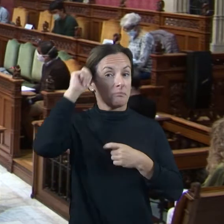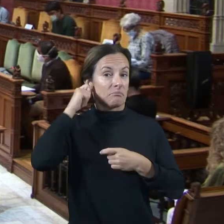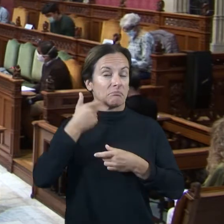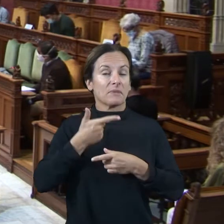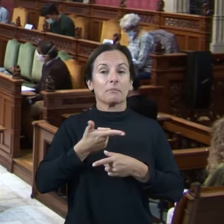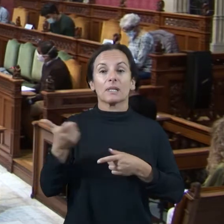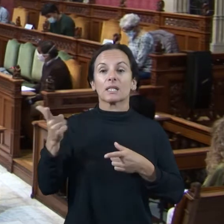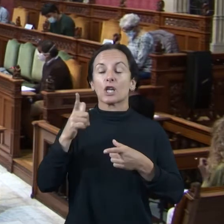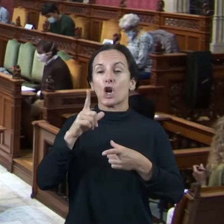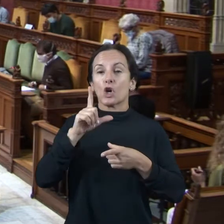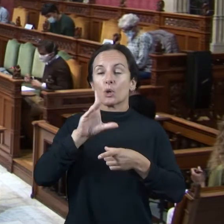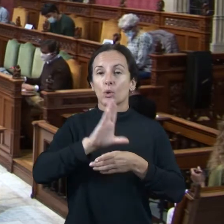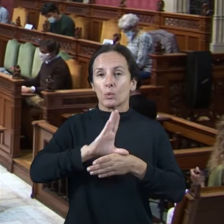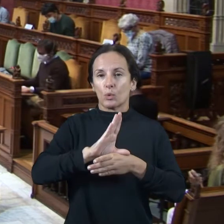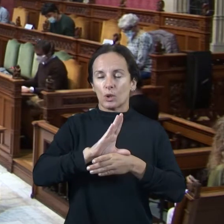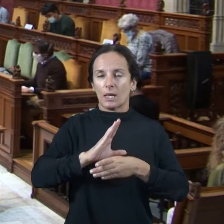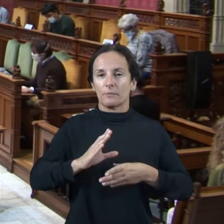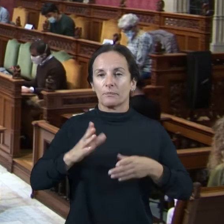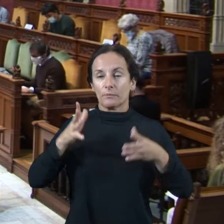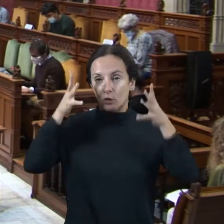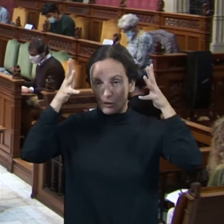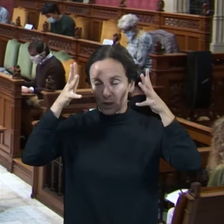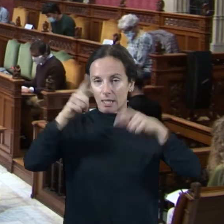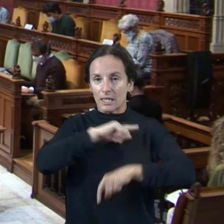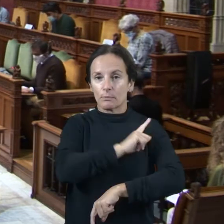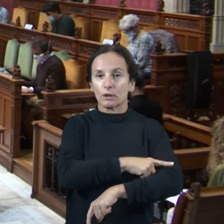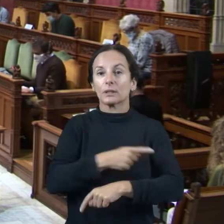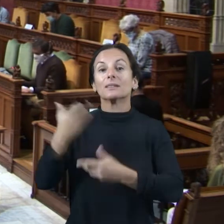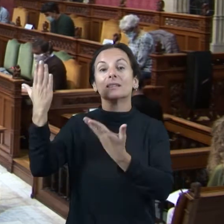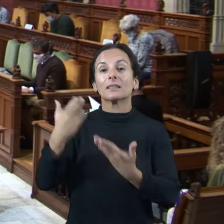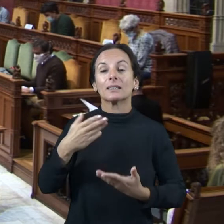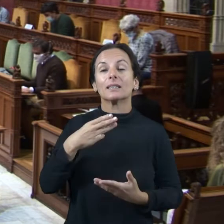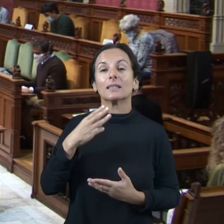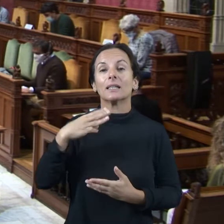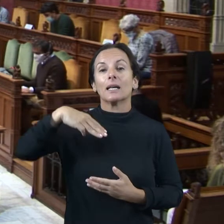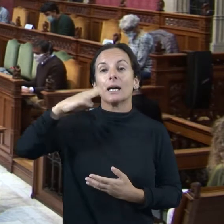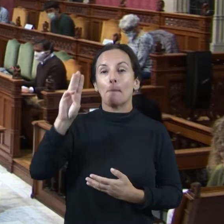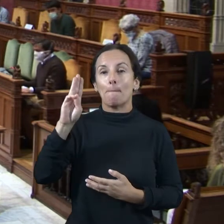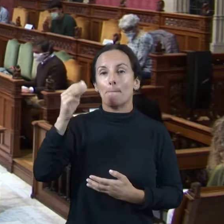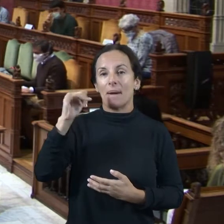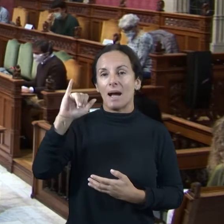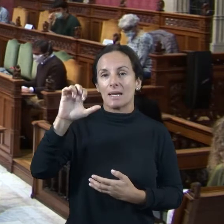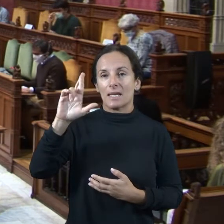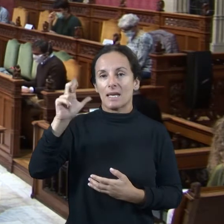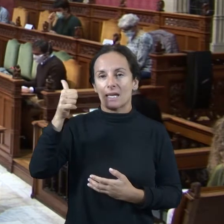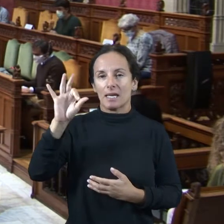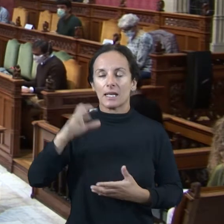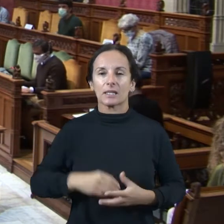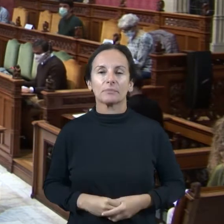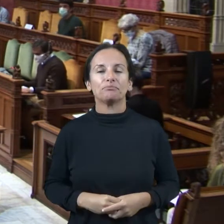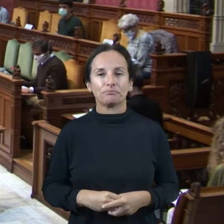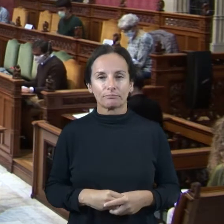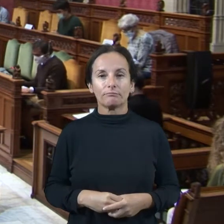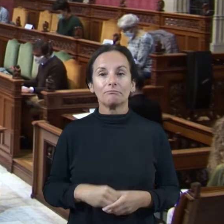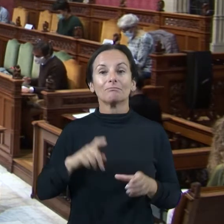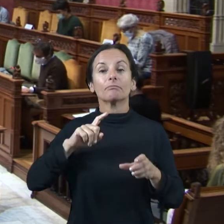paraula el jurista de la direcció insular d'esports Jaume Palleres Gràcies Referents dels drets dels membres del Consell Esportiu de Mallorca són